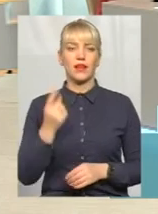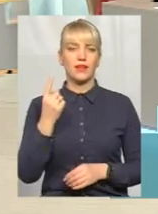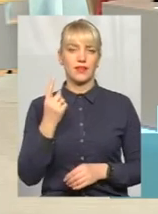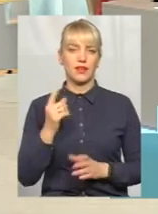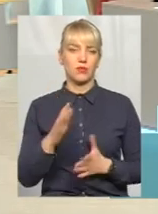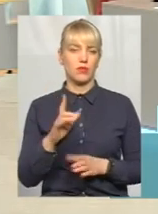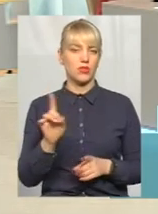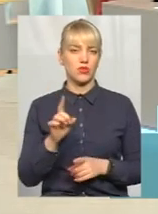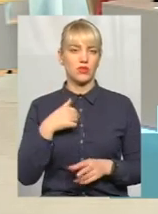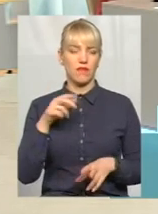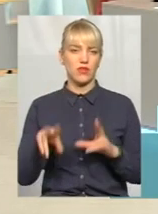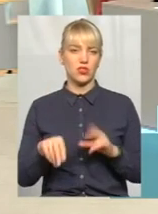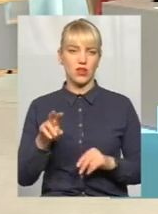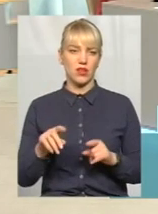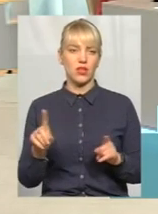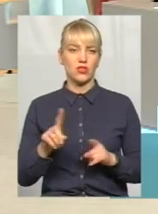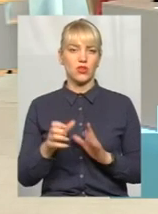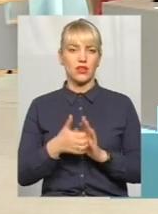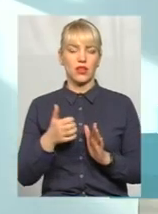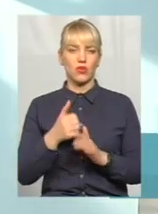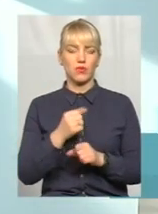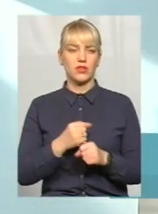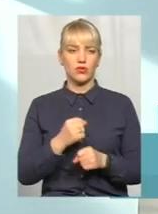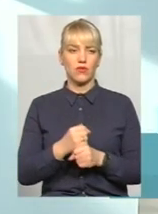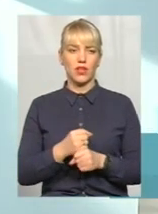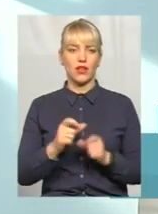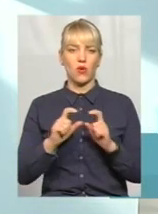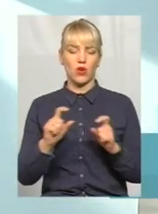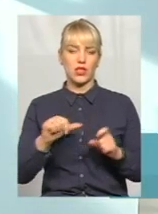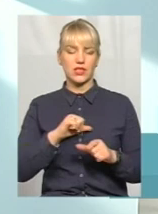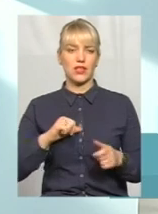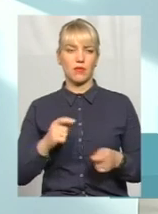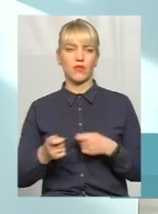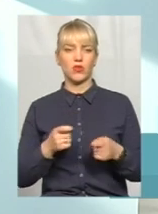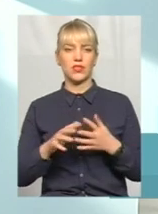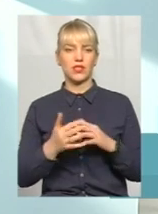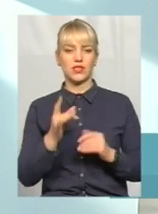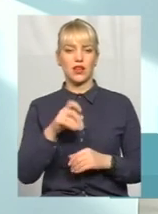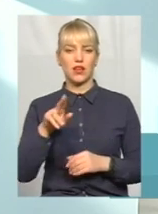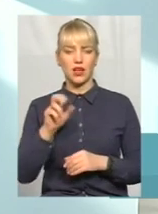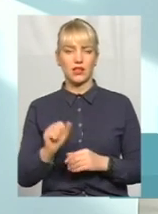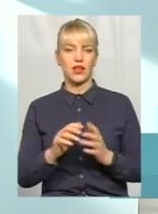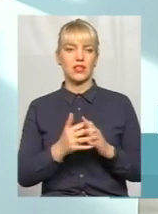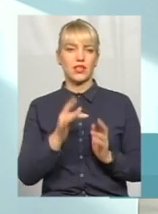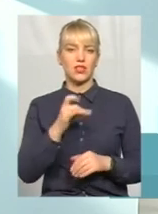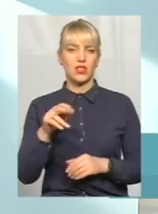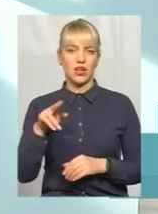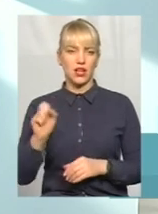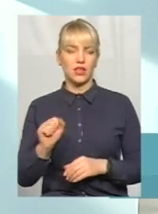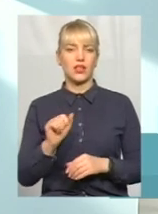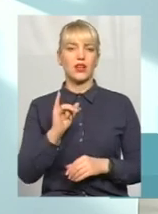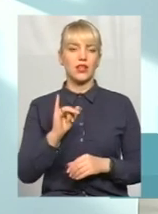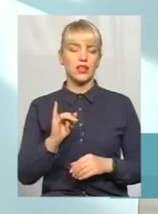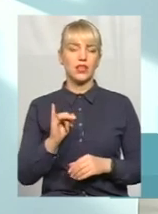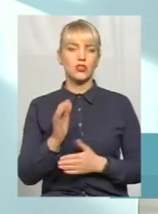момент, в чому я вважаю, що все-таки не допрацювали органи самоврядування, мається на увазі сільська рада, селищна рада, служба у